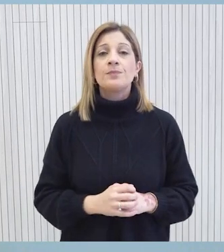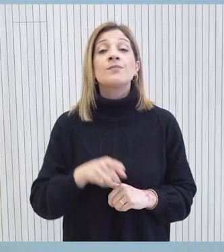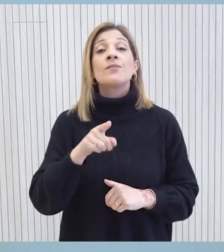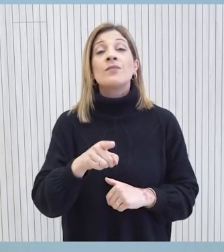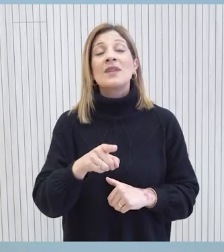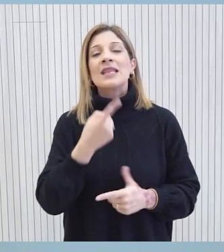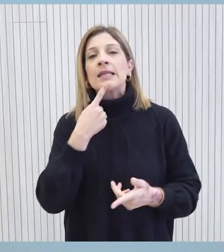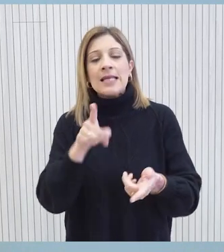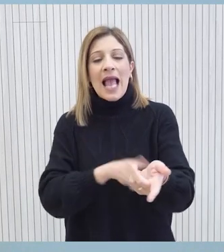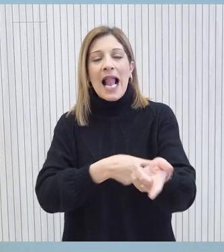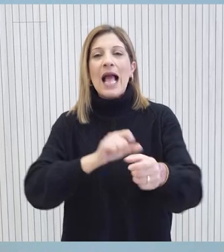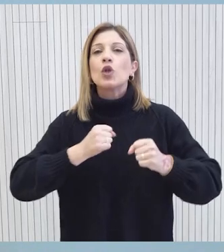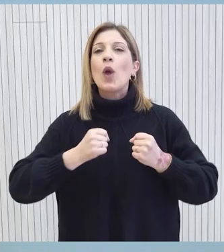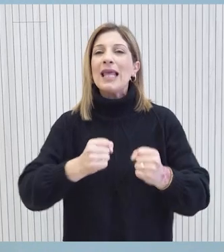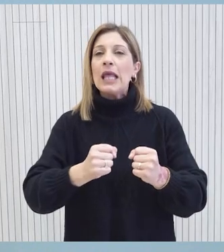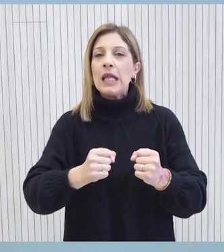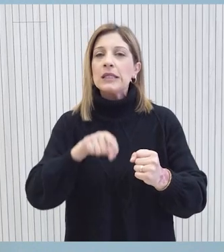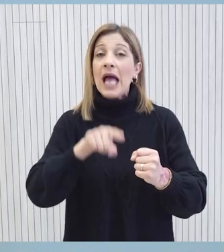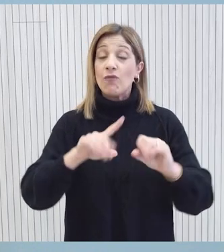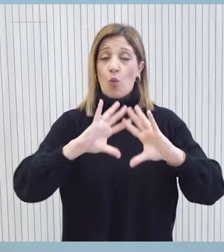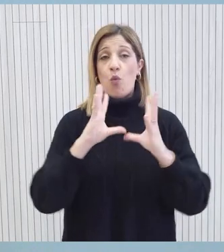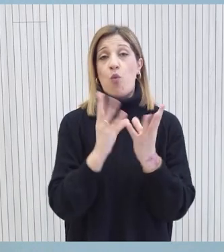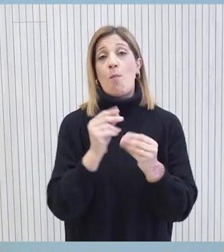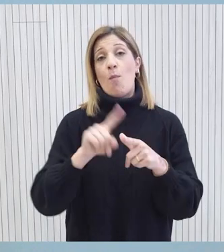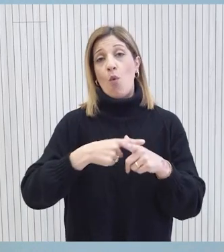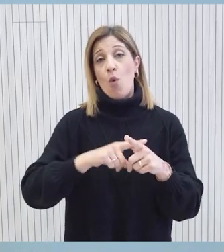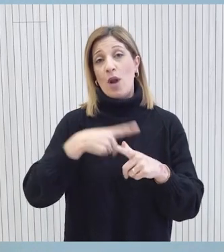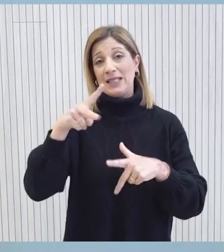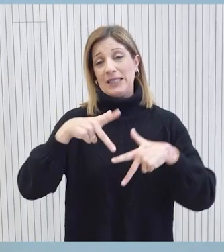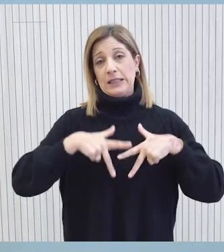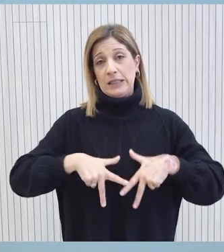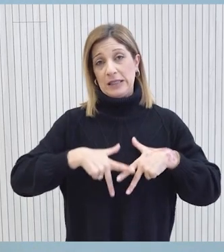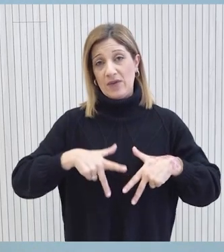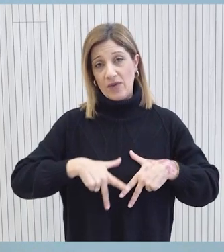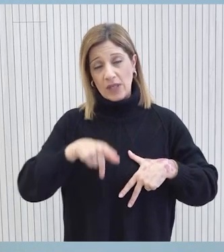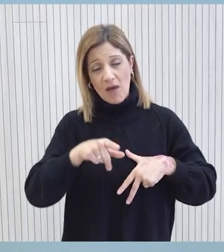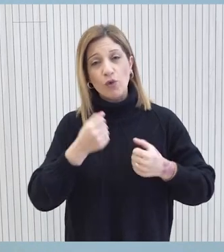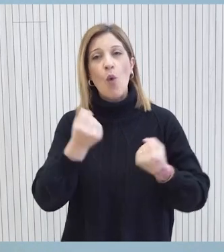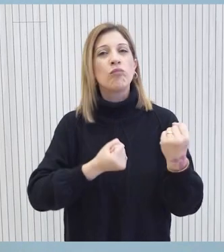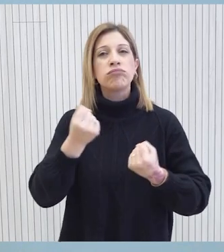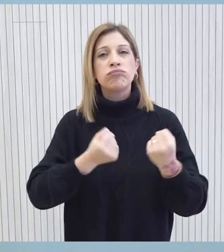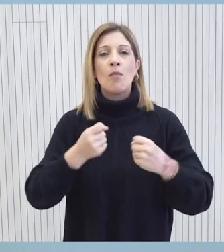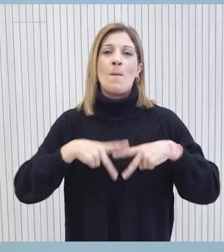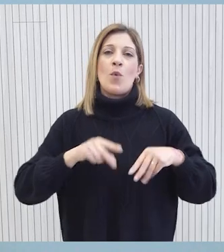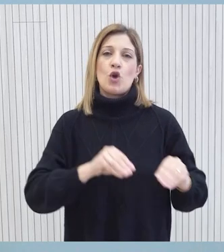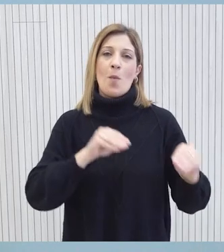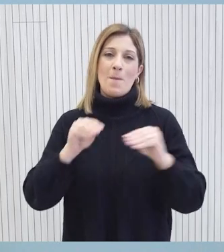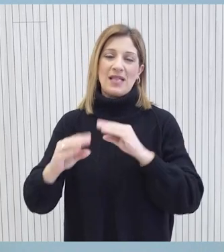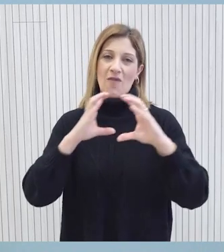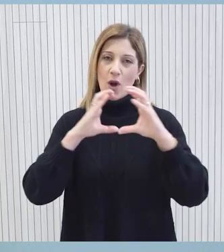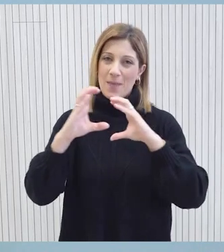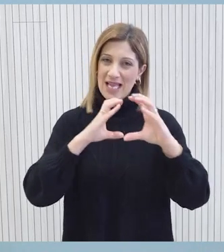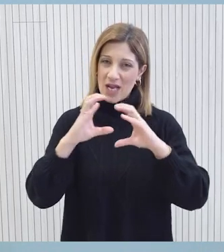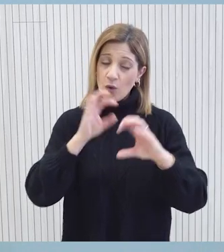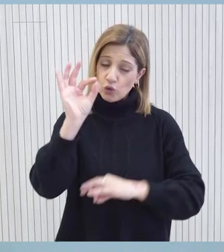πρόθεση της ηλεκτροκίνησης εντάσσεται στο γενικό πλαίσιο πολιτικής για την πρόθεση της χρήσης ηλεκτροκίνητων οχημάτων του Υπουργείου Μεταφορών, Επικοινωνιών και